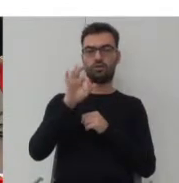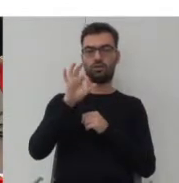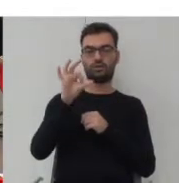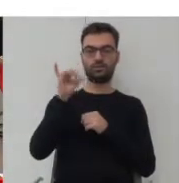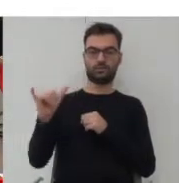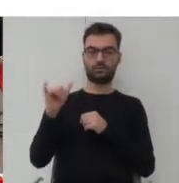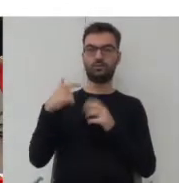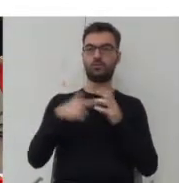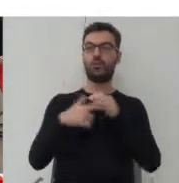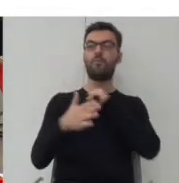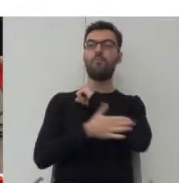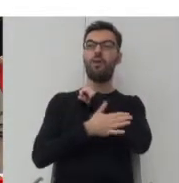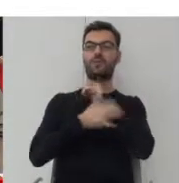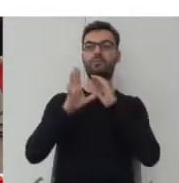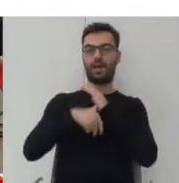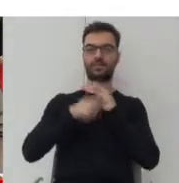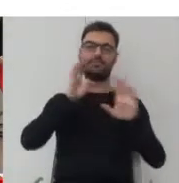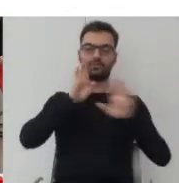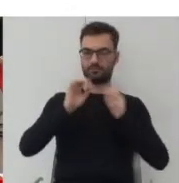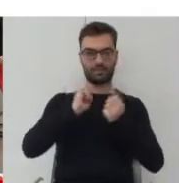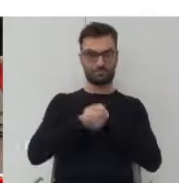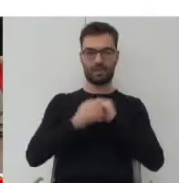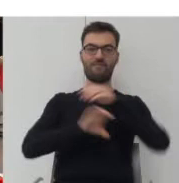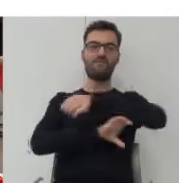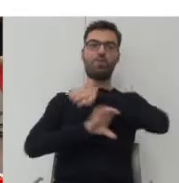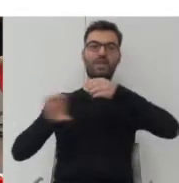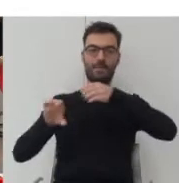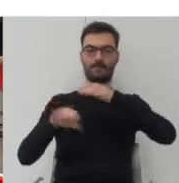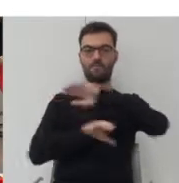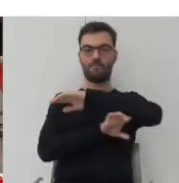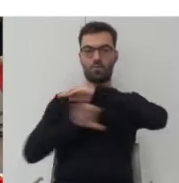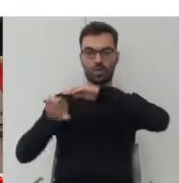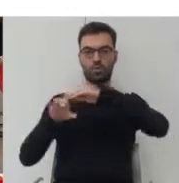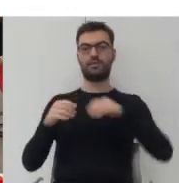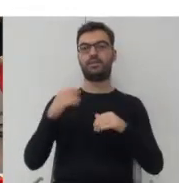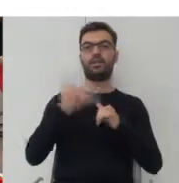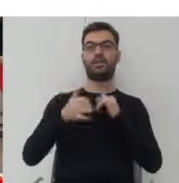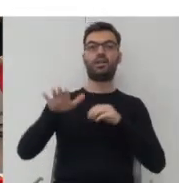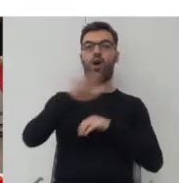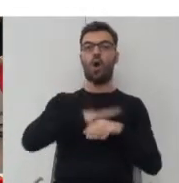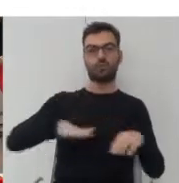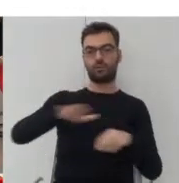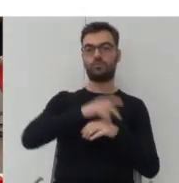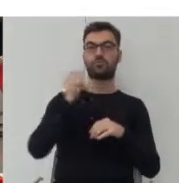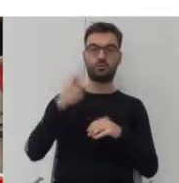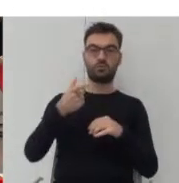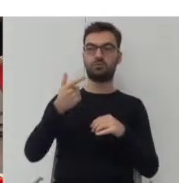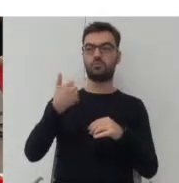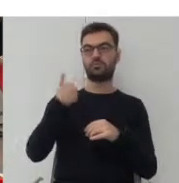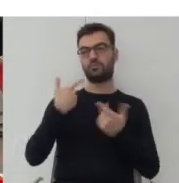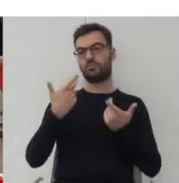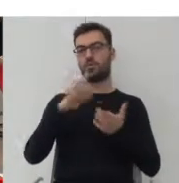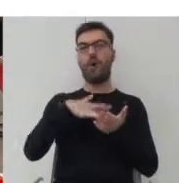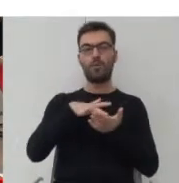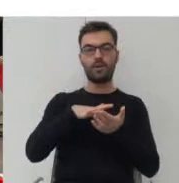fundament miasta pozostaje niezmienny. Czyli jeżeli na danym obszarze znajdował się jakiś obiekt